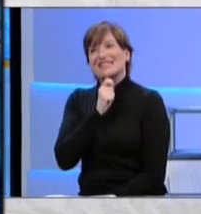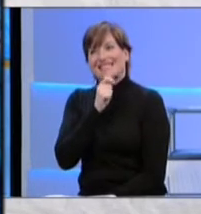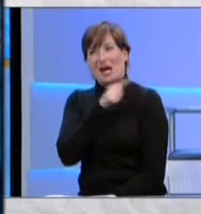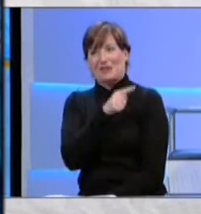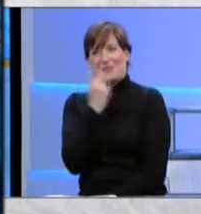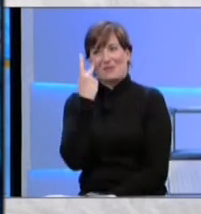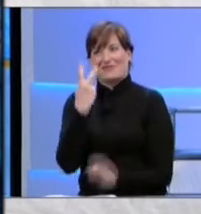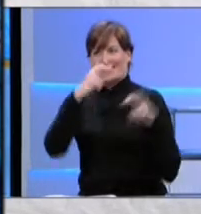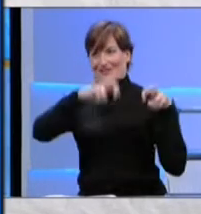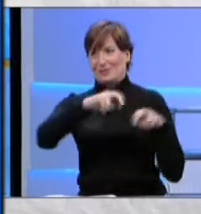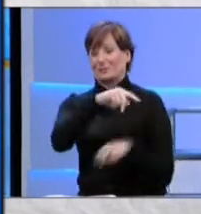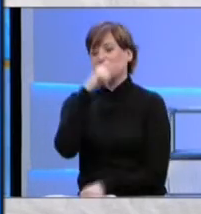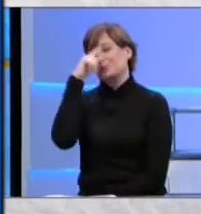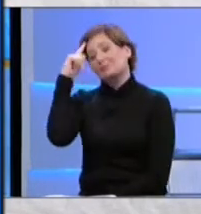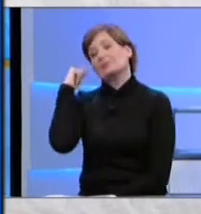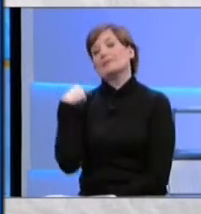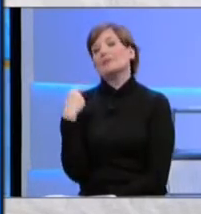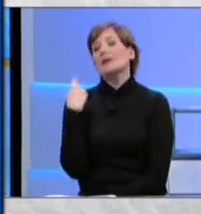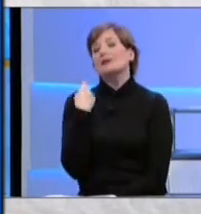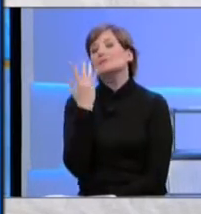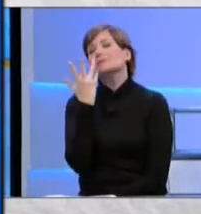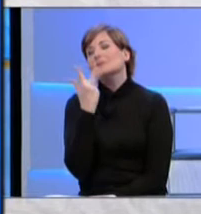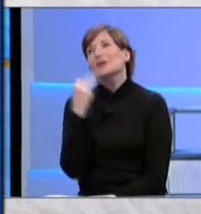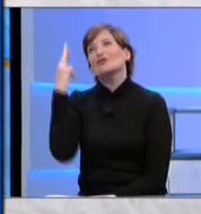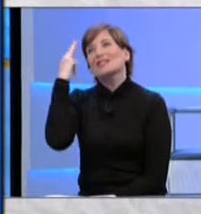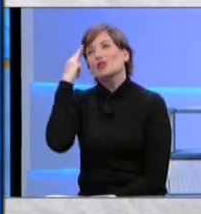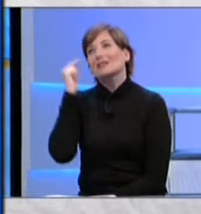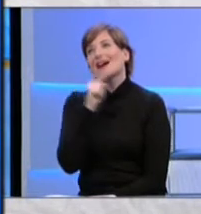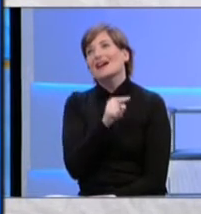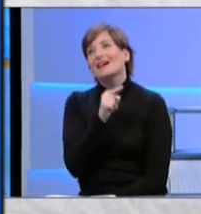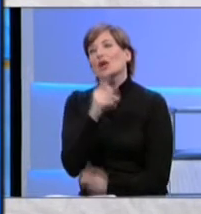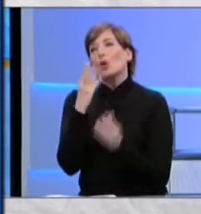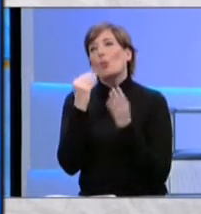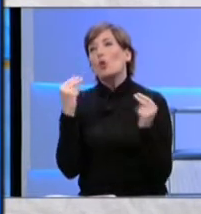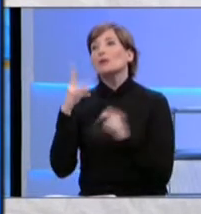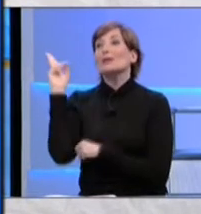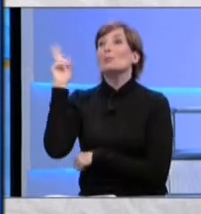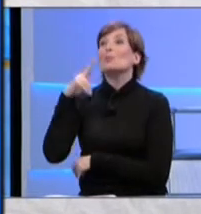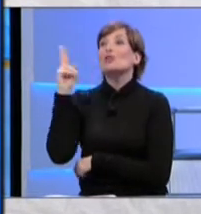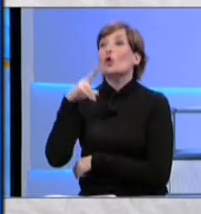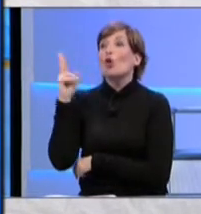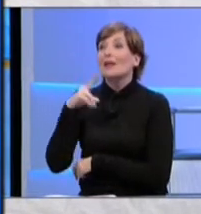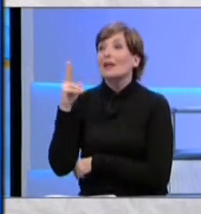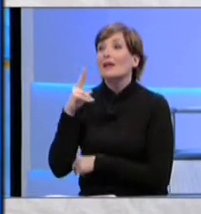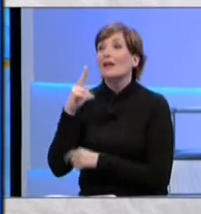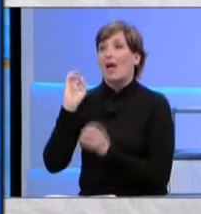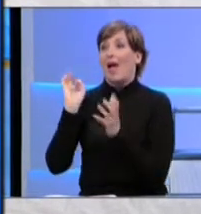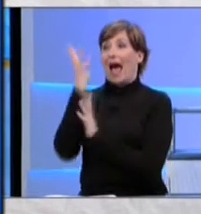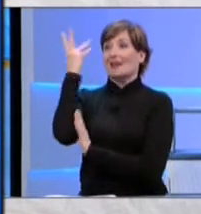è venuta in mente una cosa che mi piace sempre ricordare, che moltissimi pittori, artisti,